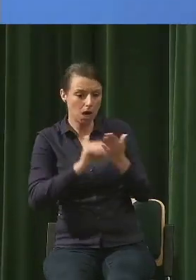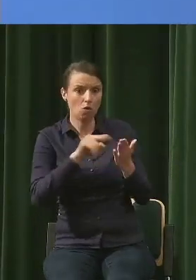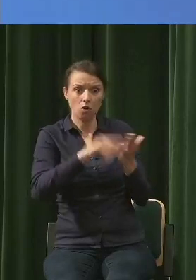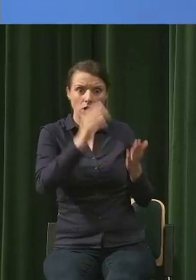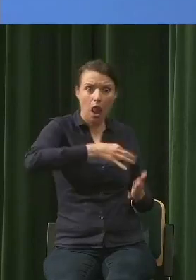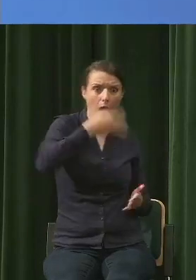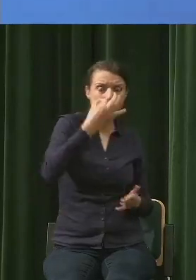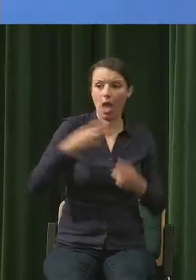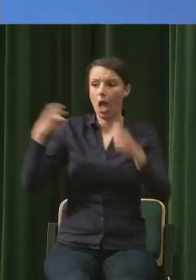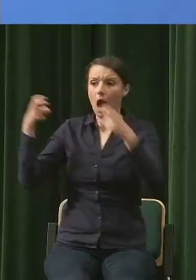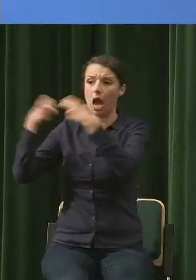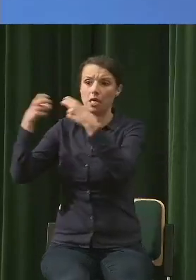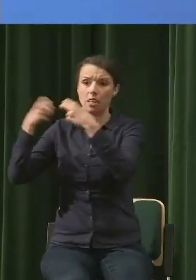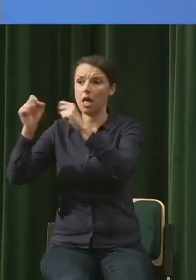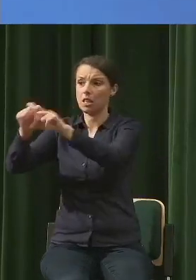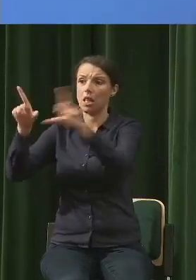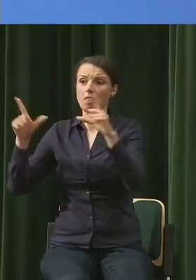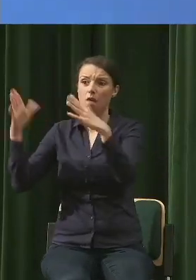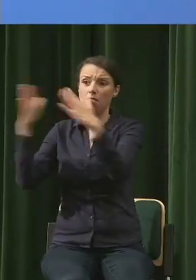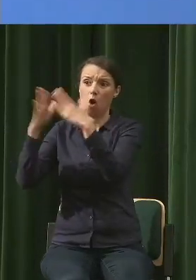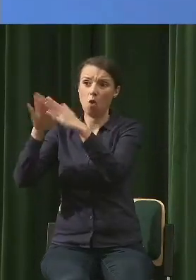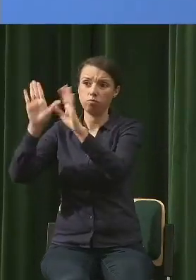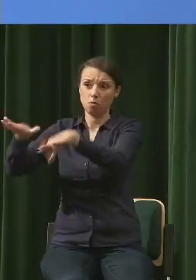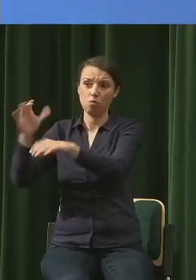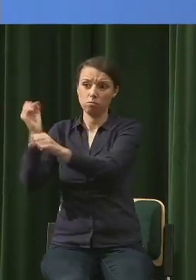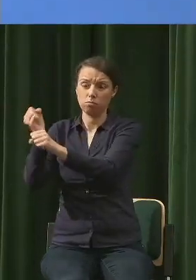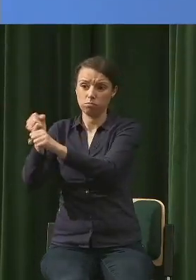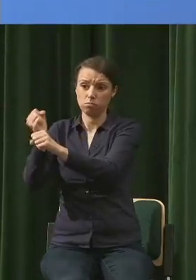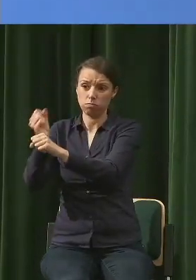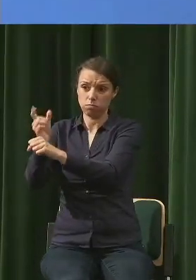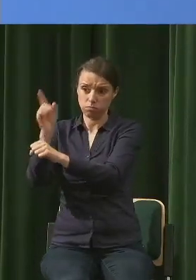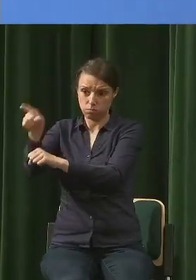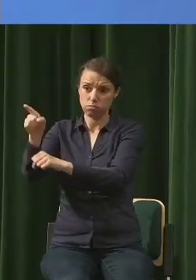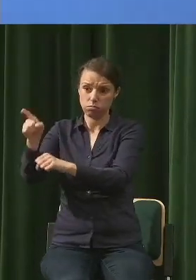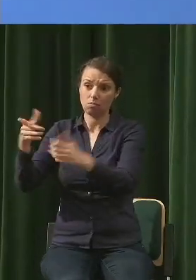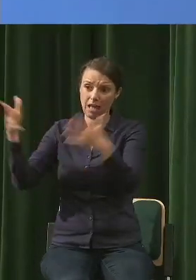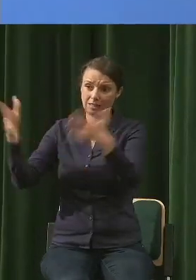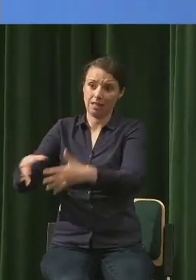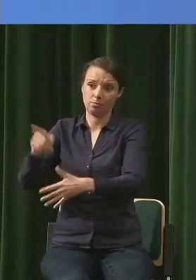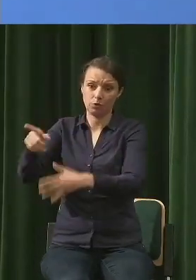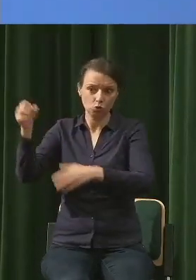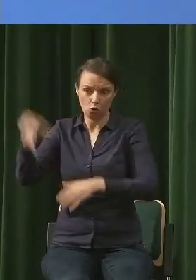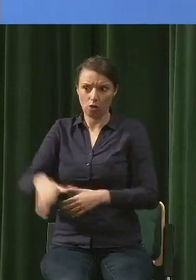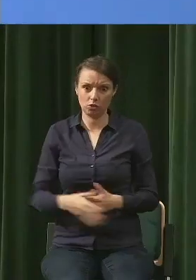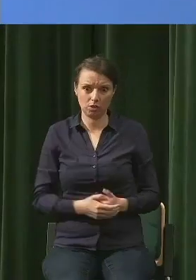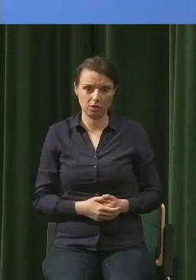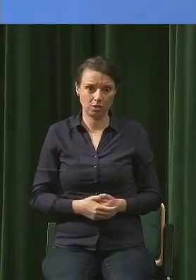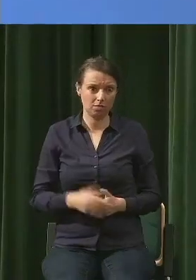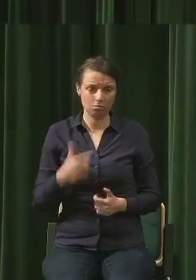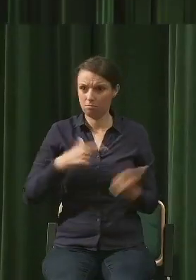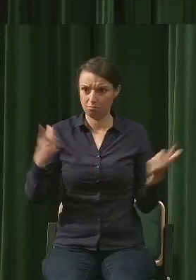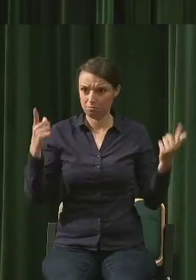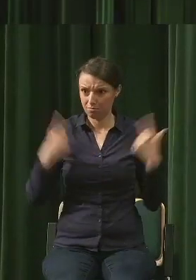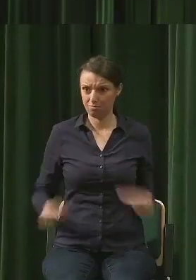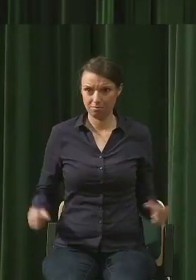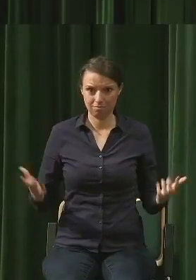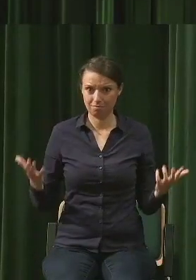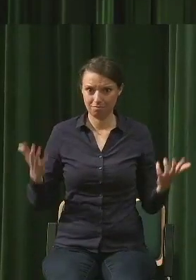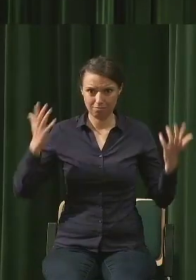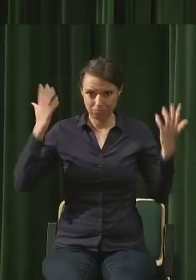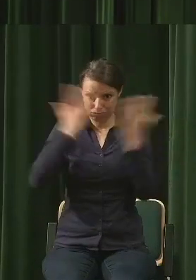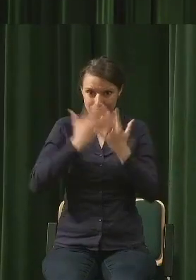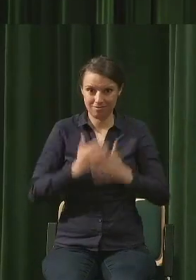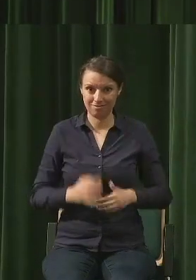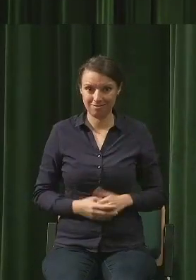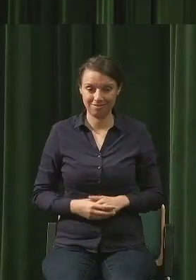zaskoczenie. Myślałam, że oni stworzyli jakieś elaboracje. A tutaj plaża. No więc jakby